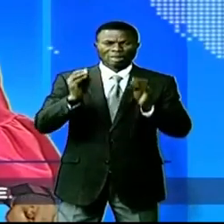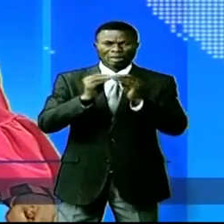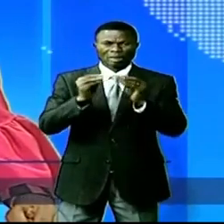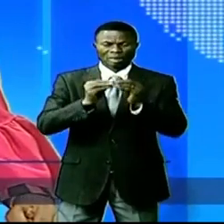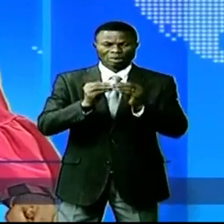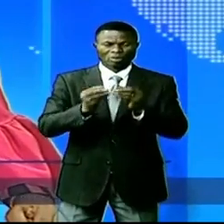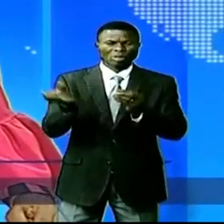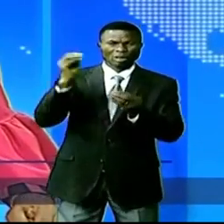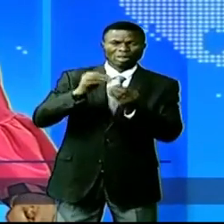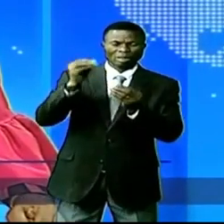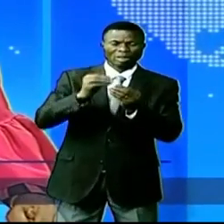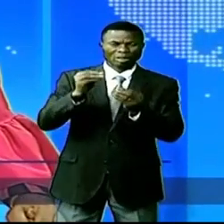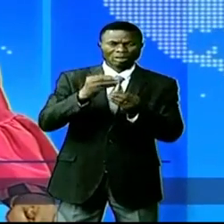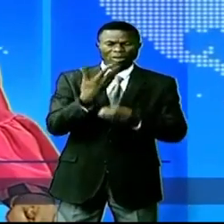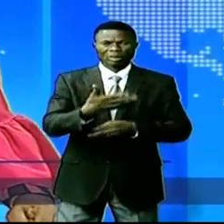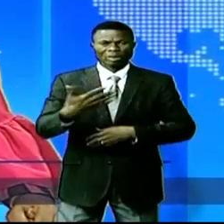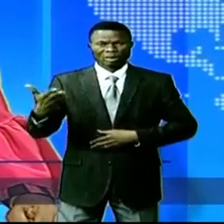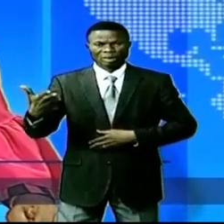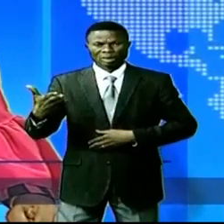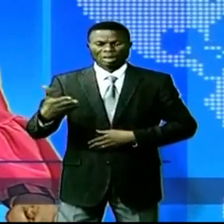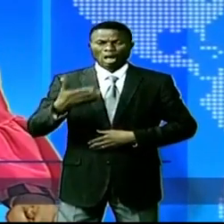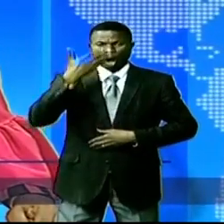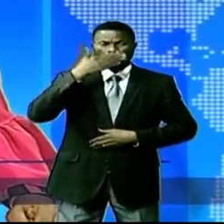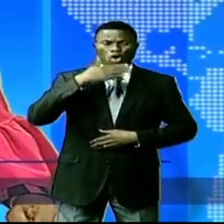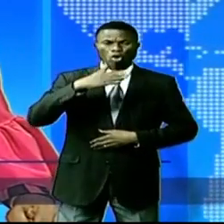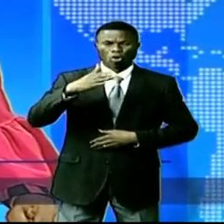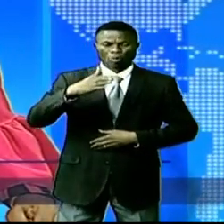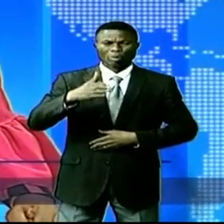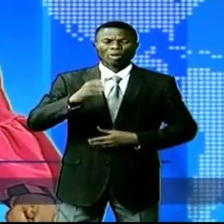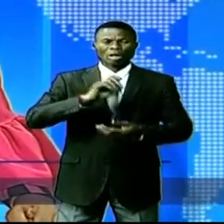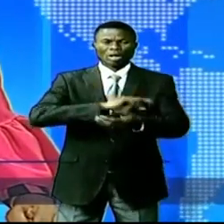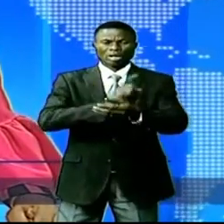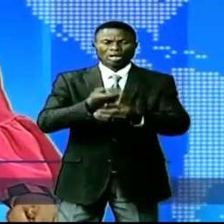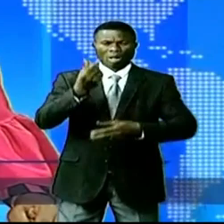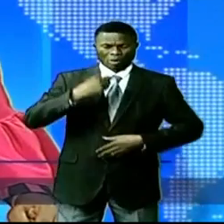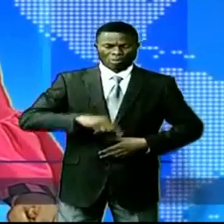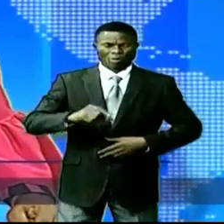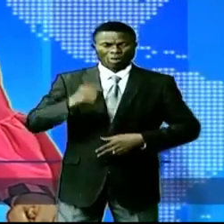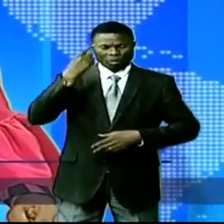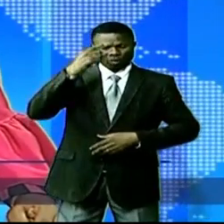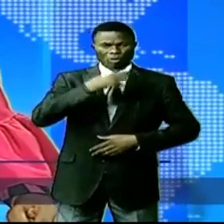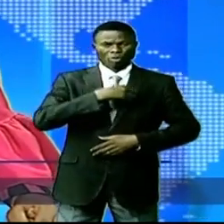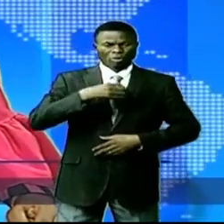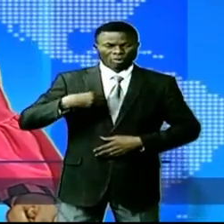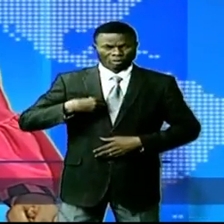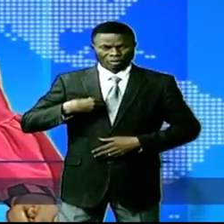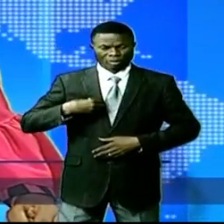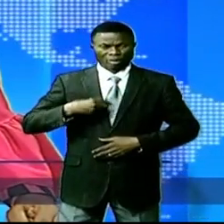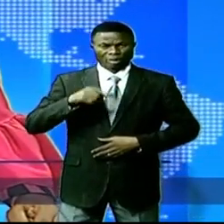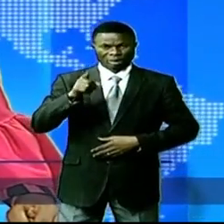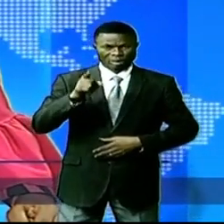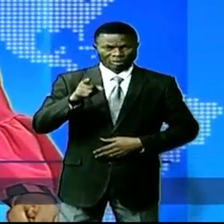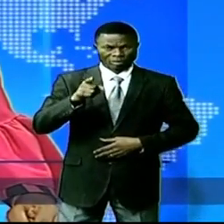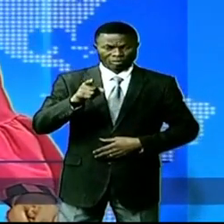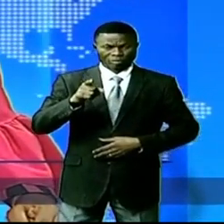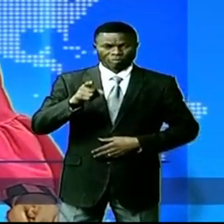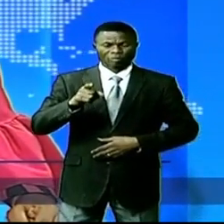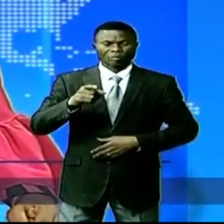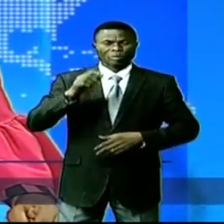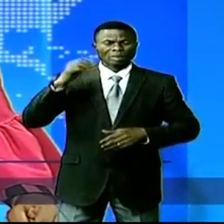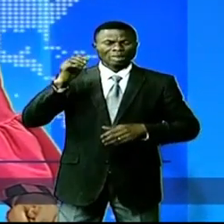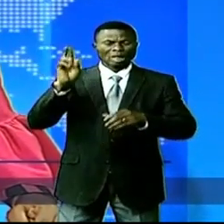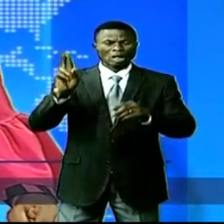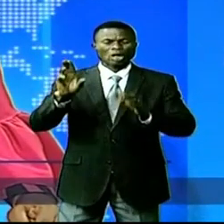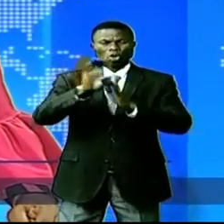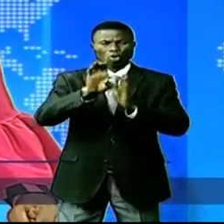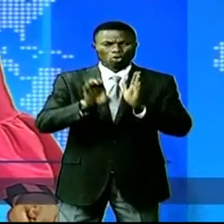quantifications de produits de soins complets d'avortement centrés sur la femme. Il s'agit donc de bonnes pratiques et